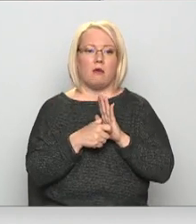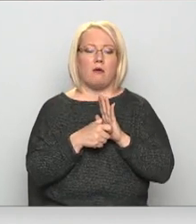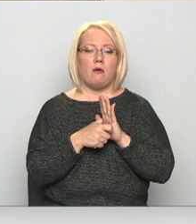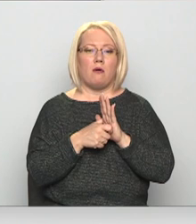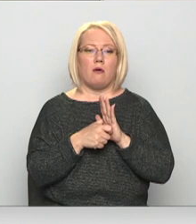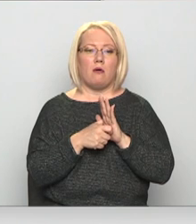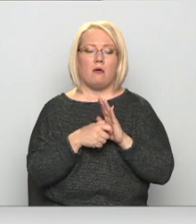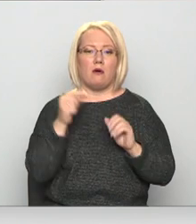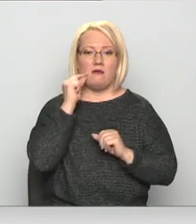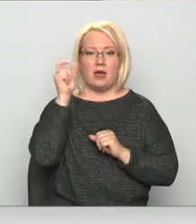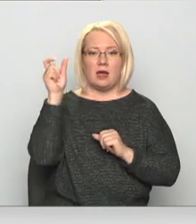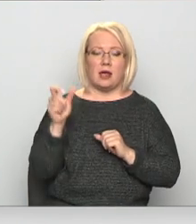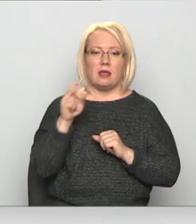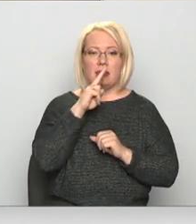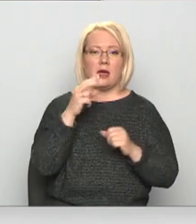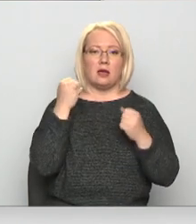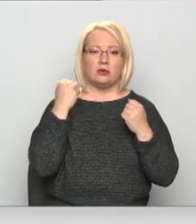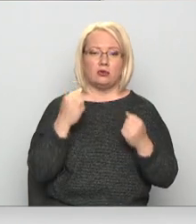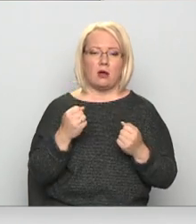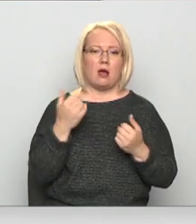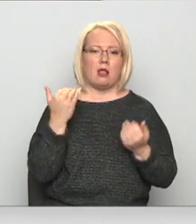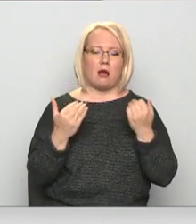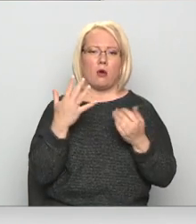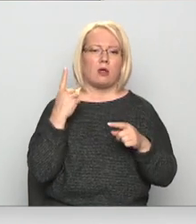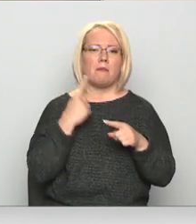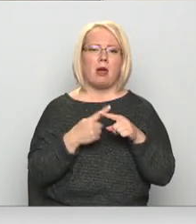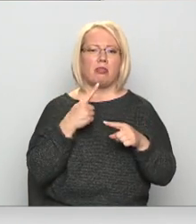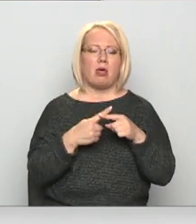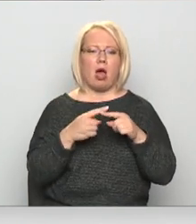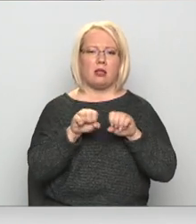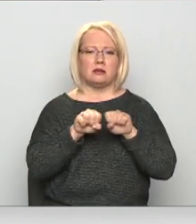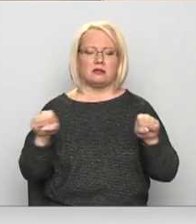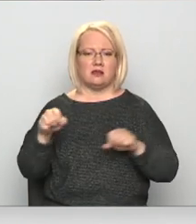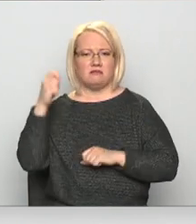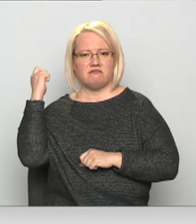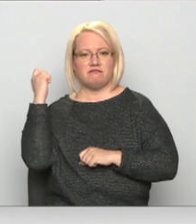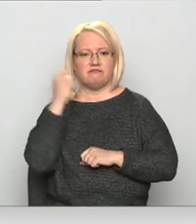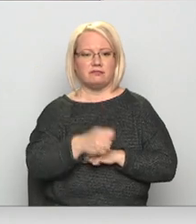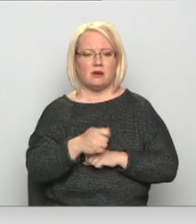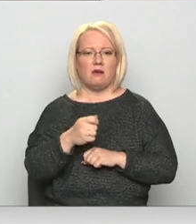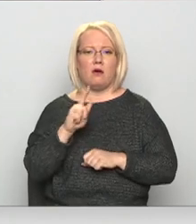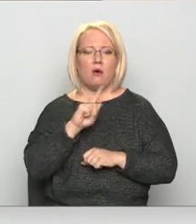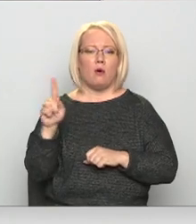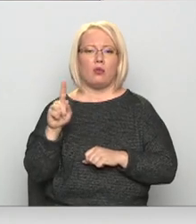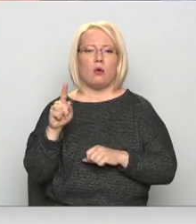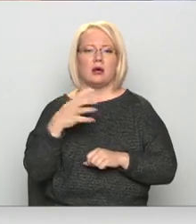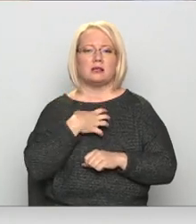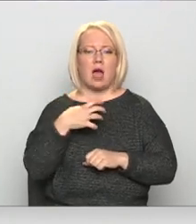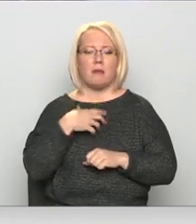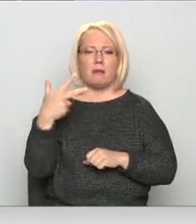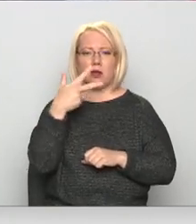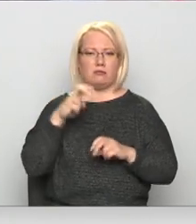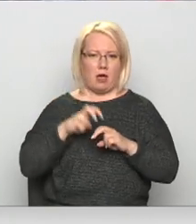Un vīriets to neizturēja, un laikam ar kaut kādu metālu stieni, kā viņa esita pakāļi, un viņa no sāpēm no trešā stāvīs lēdza.